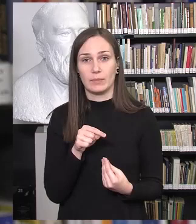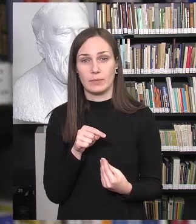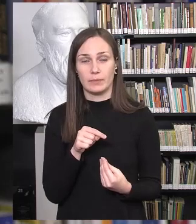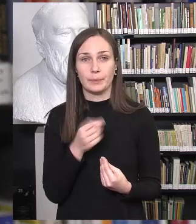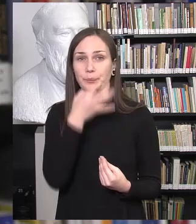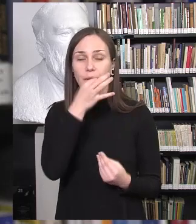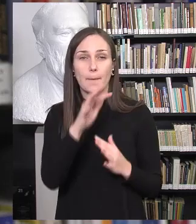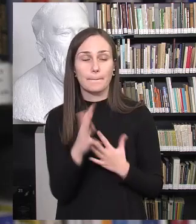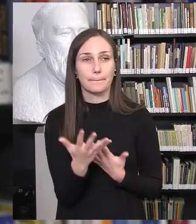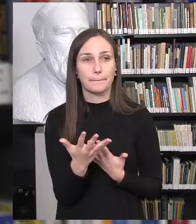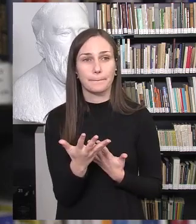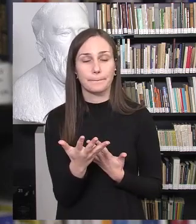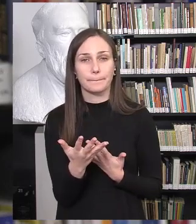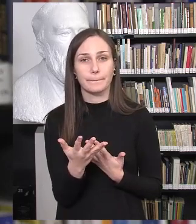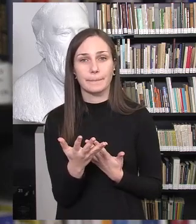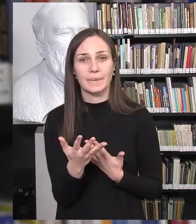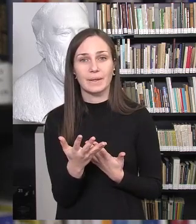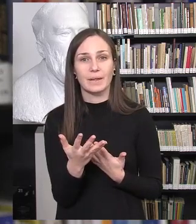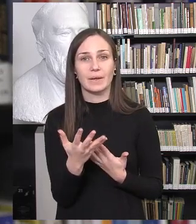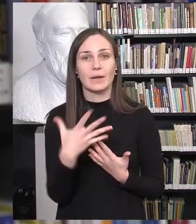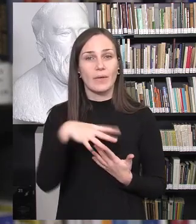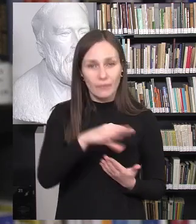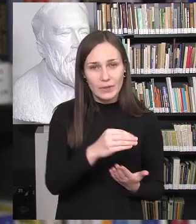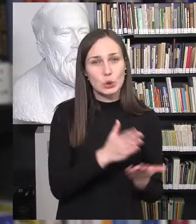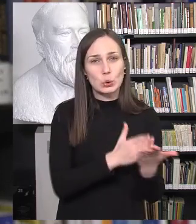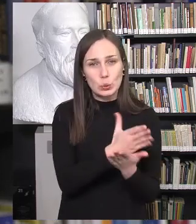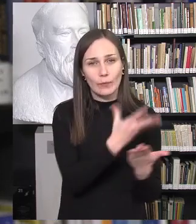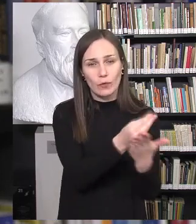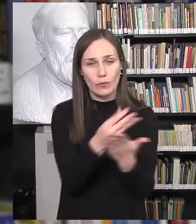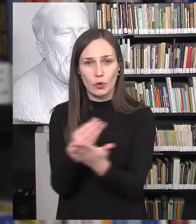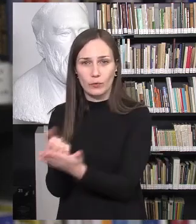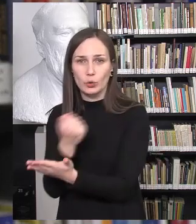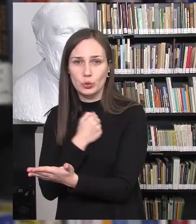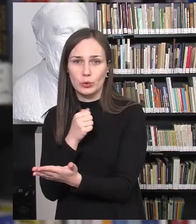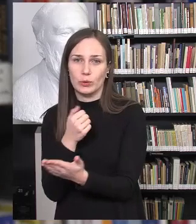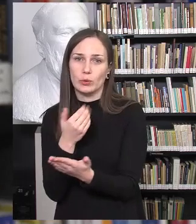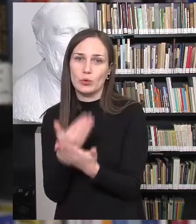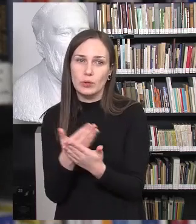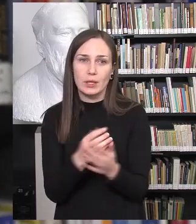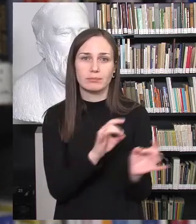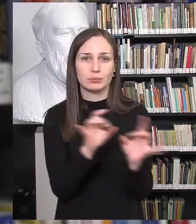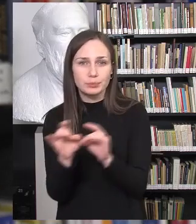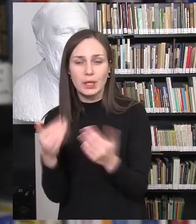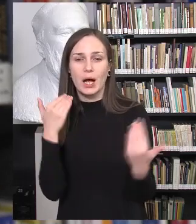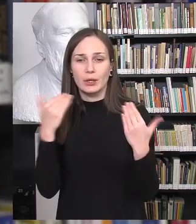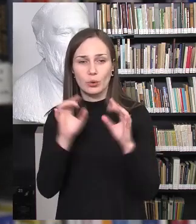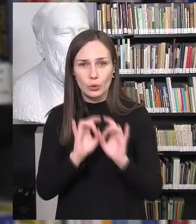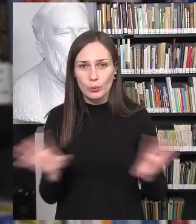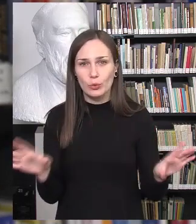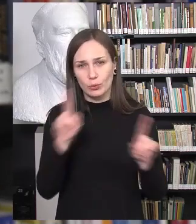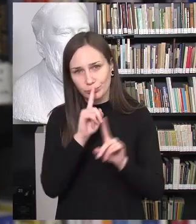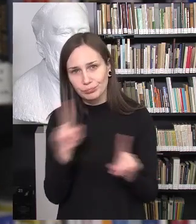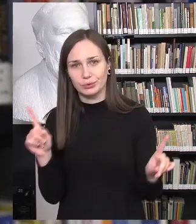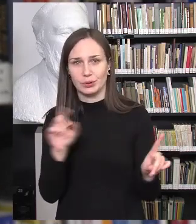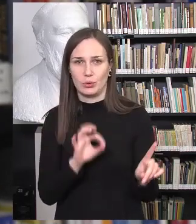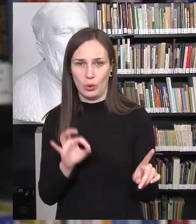kaip čia pasakyti, turbūt kiekvienas vienokiu ar kitokių patyrimų turi, var ne, dėl savo skirtingumo, kitokio atrodymo ar dar kažkokių dalykų,